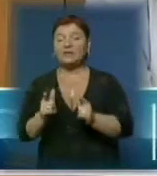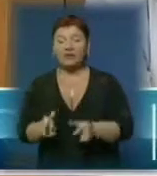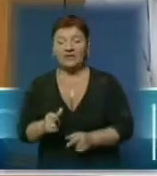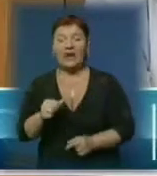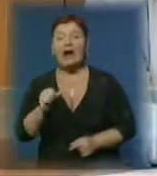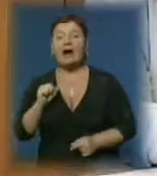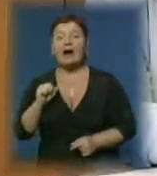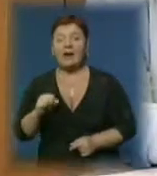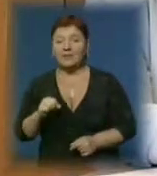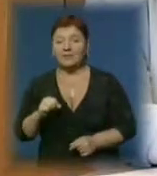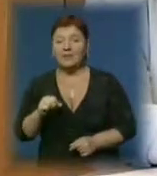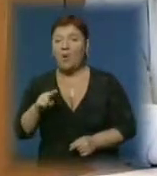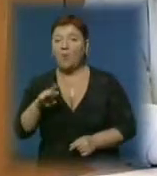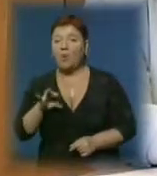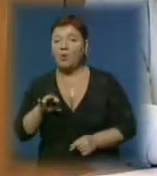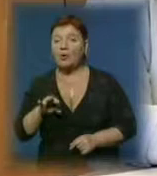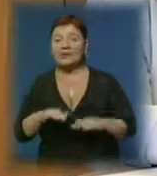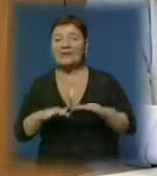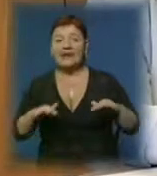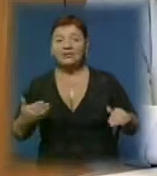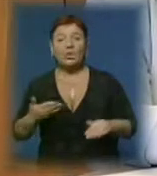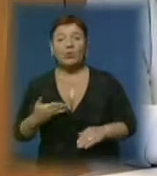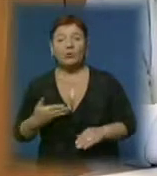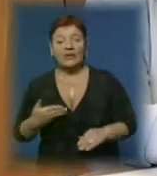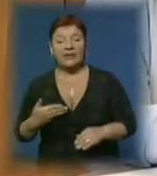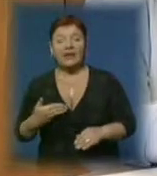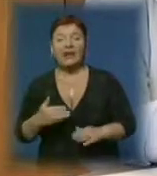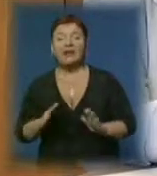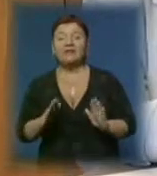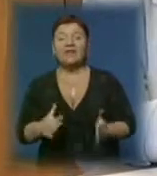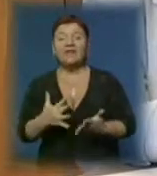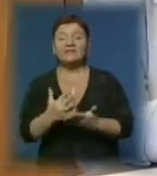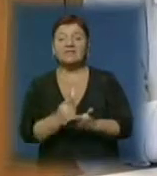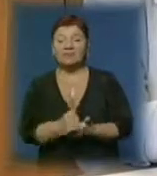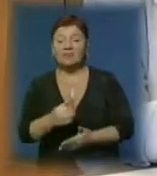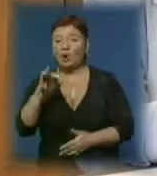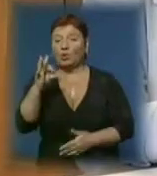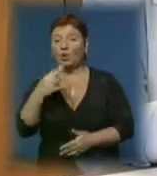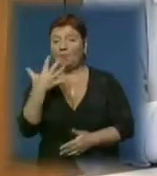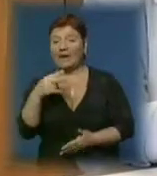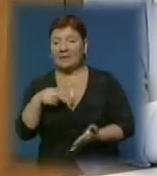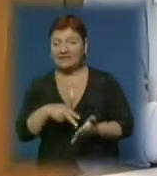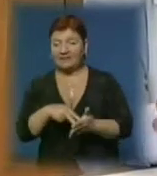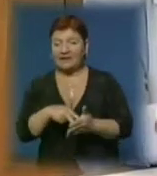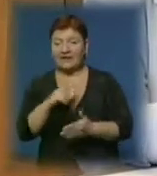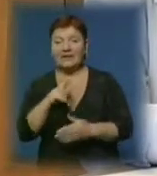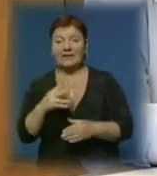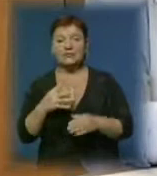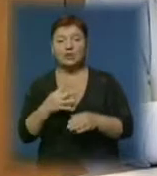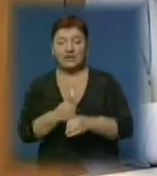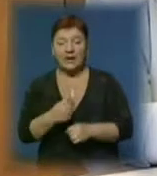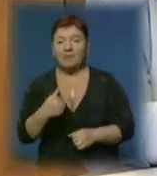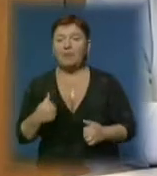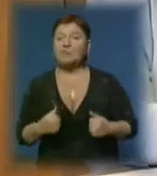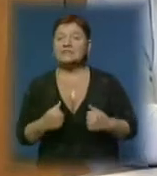по дитячій хірургії ми маємо лише в запасі 0 підставки, яку ми повинні скоротити. Але ми постараємося